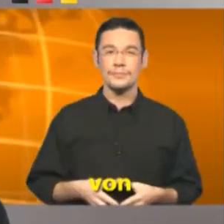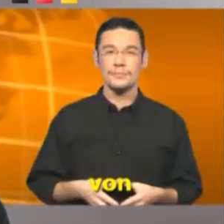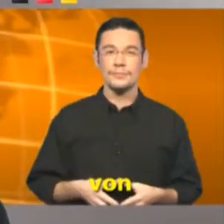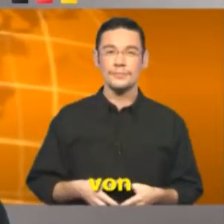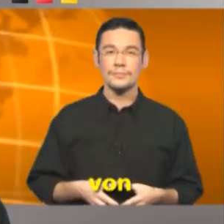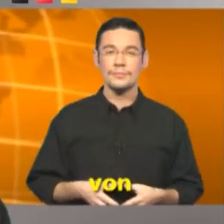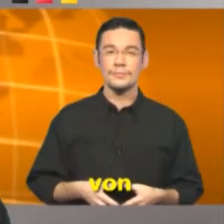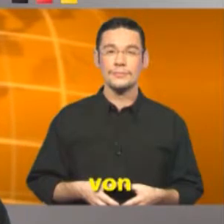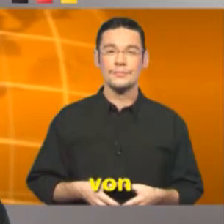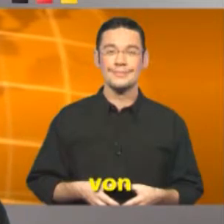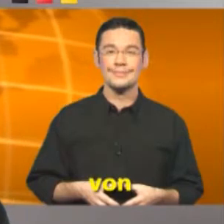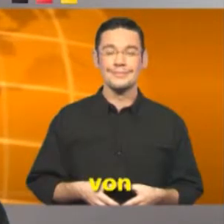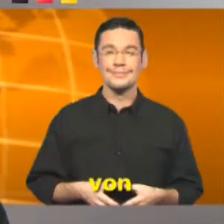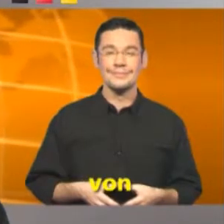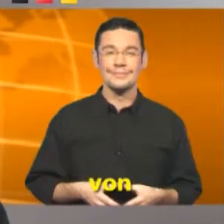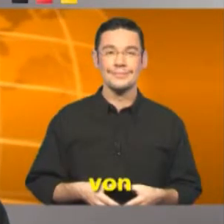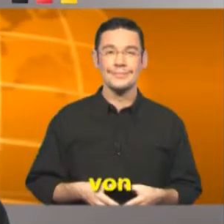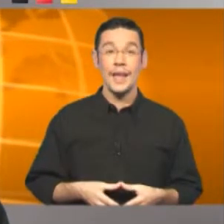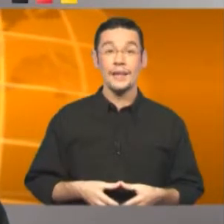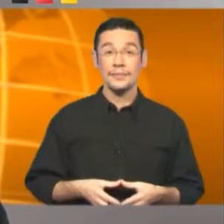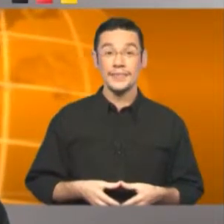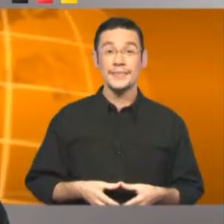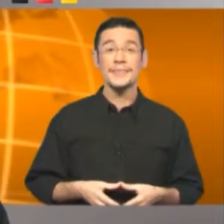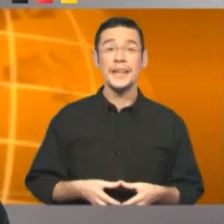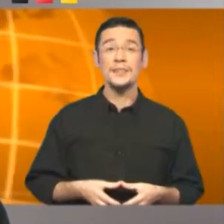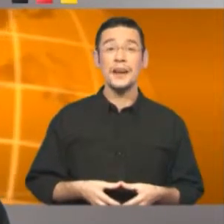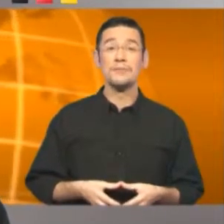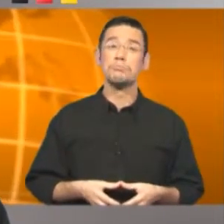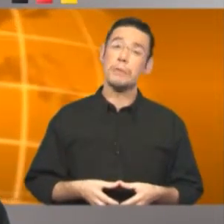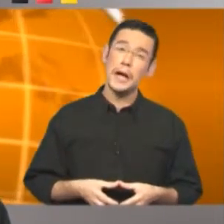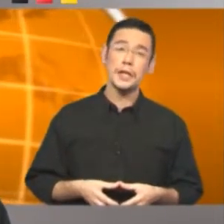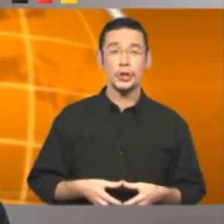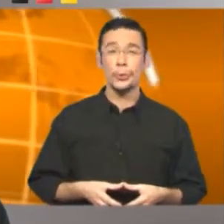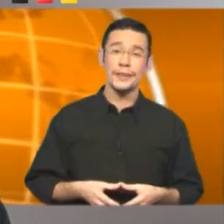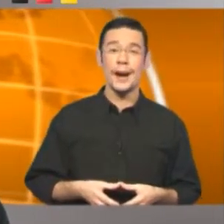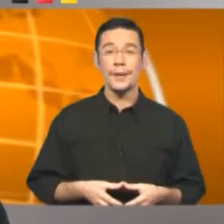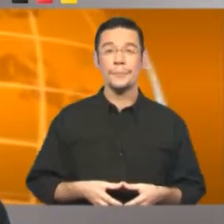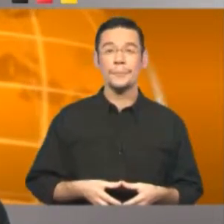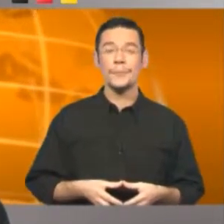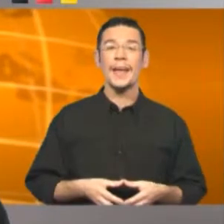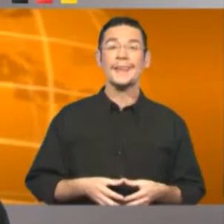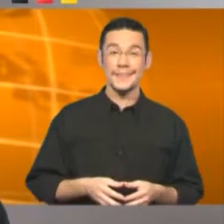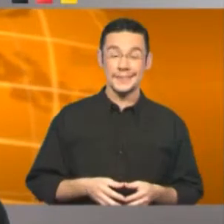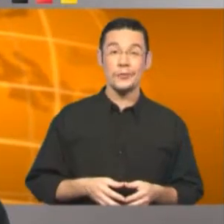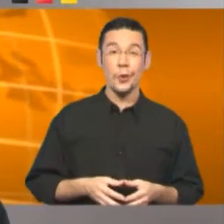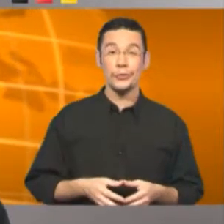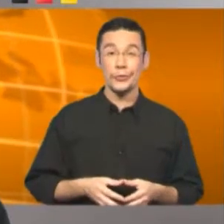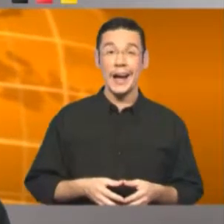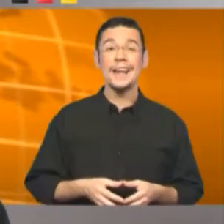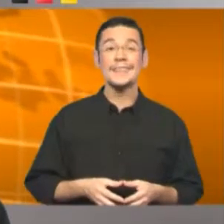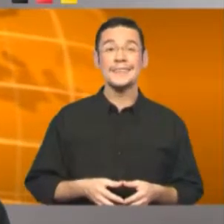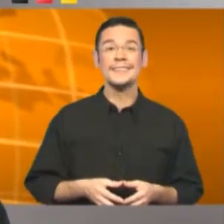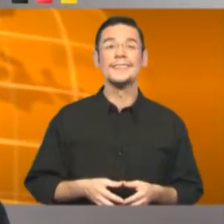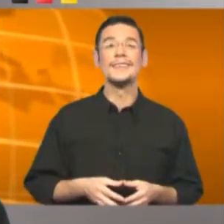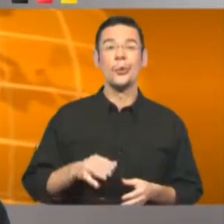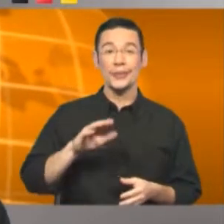Da Da Wir sind in etwa einer Stunde da. Das Wort für